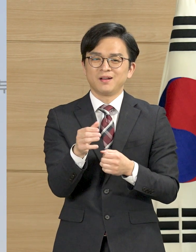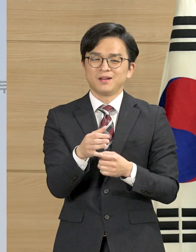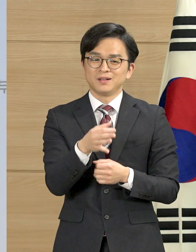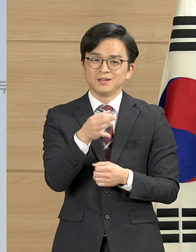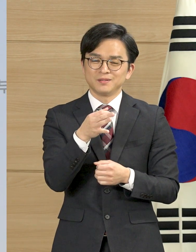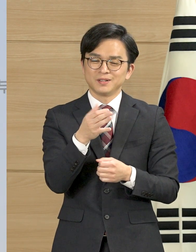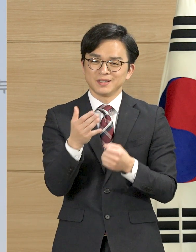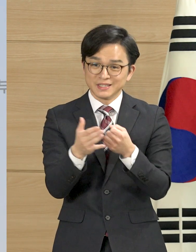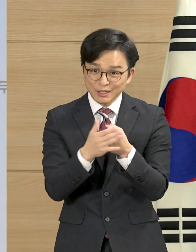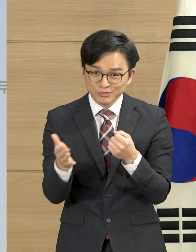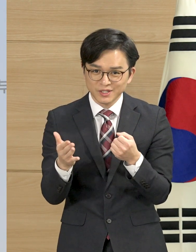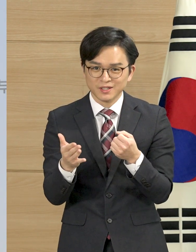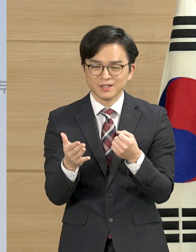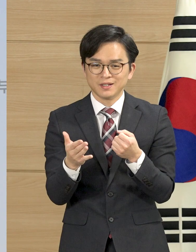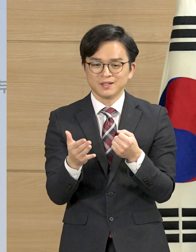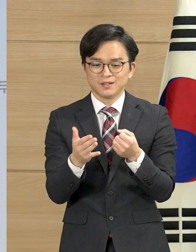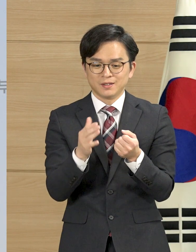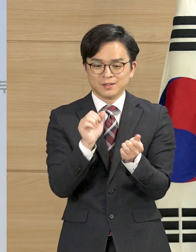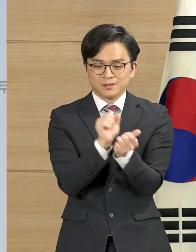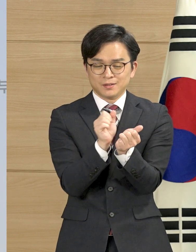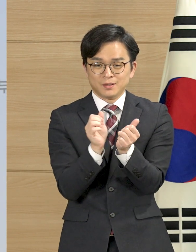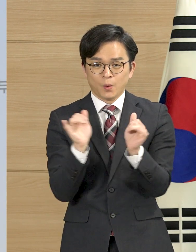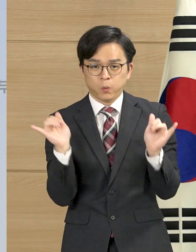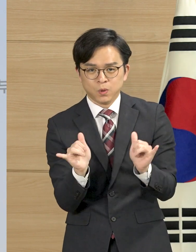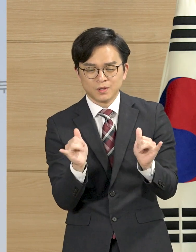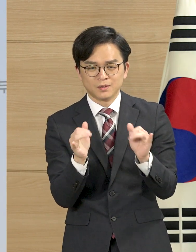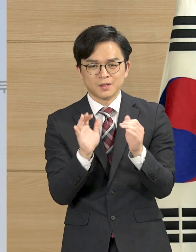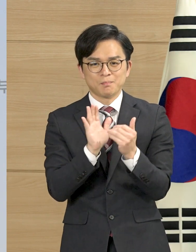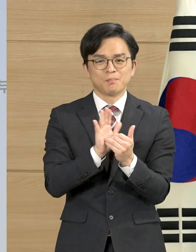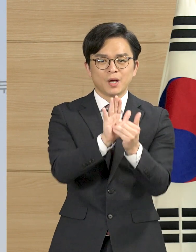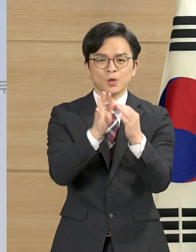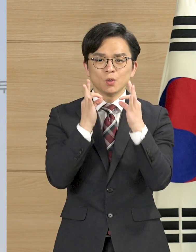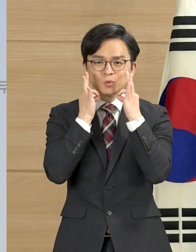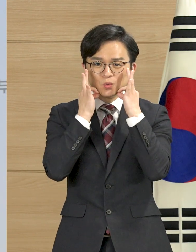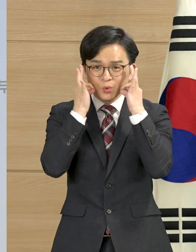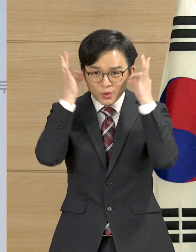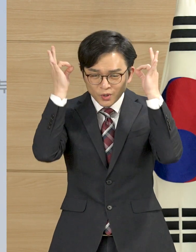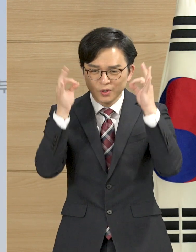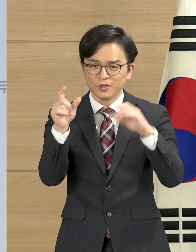가능성을 나타내고 있어서 빠른 확산을 통제하는 것이 쉽지 않습니다.